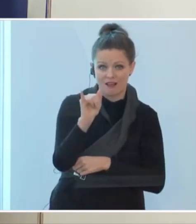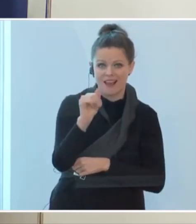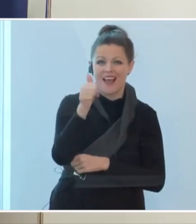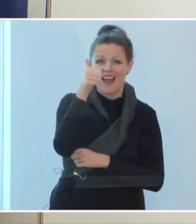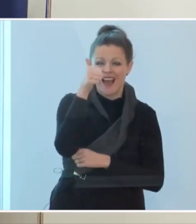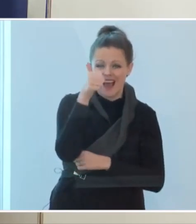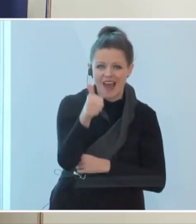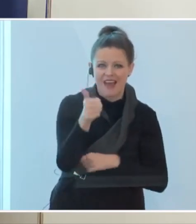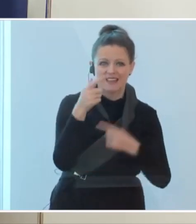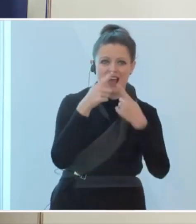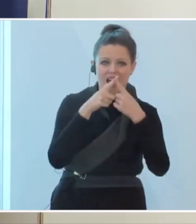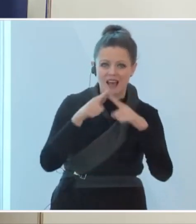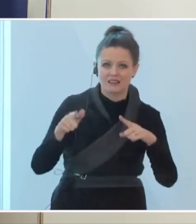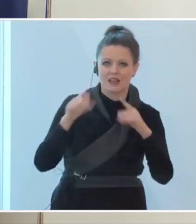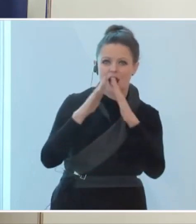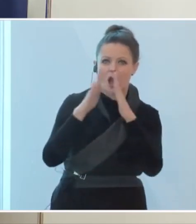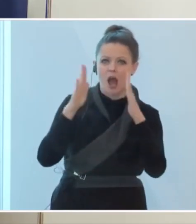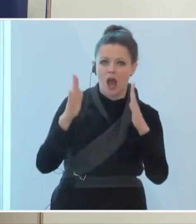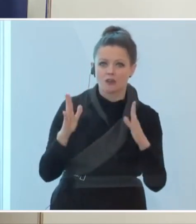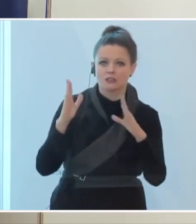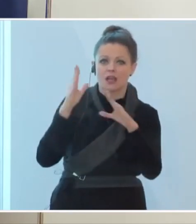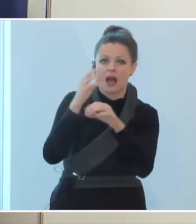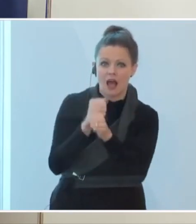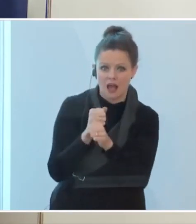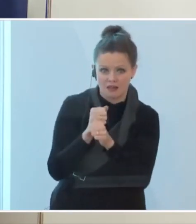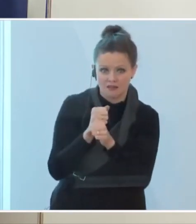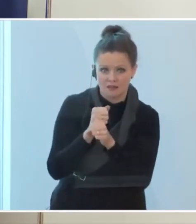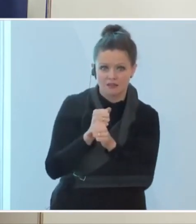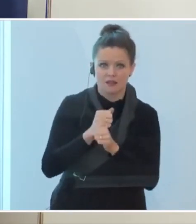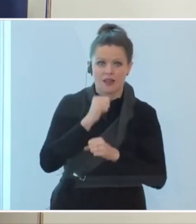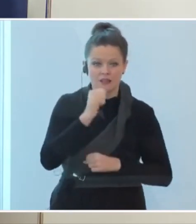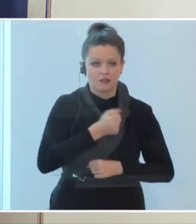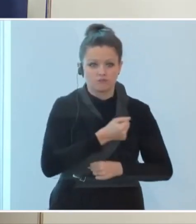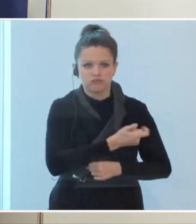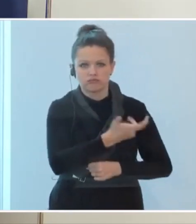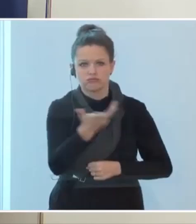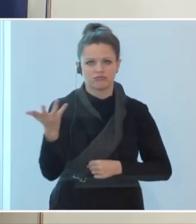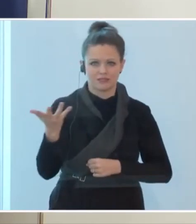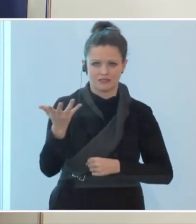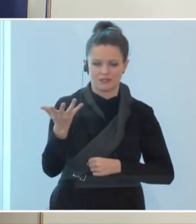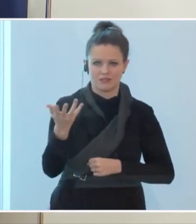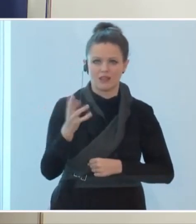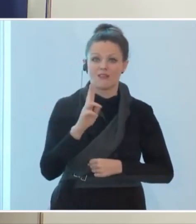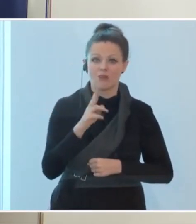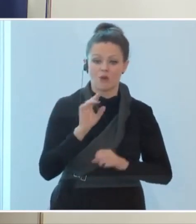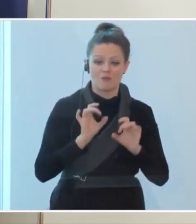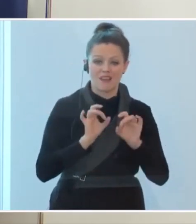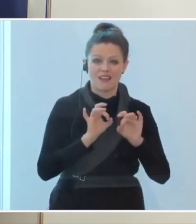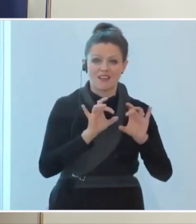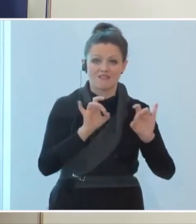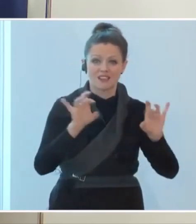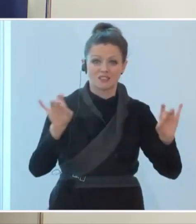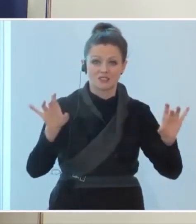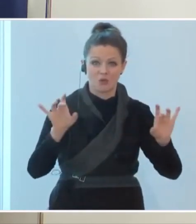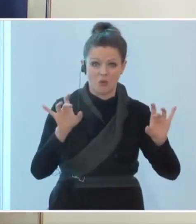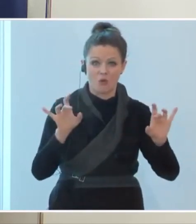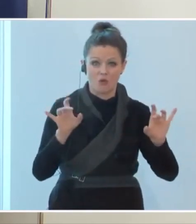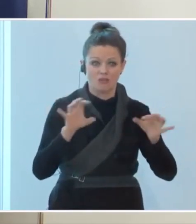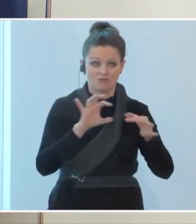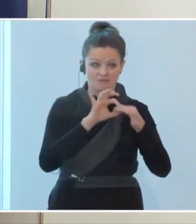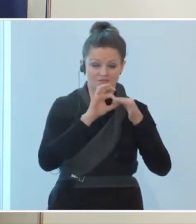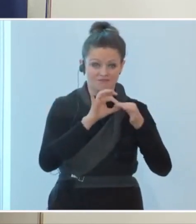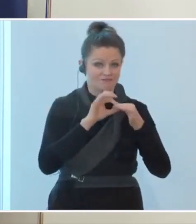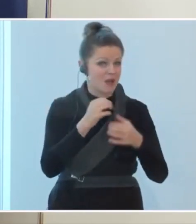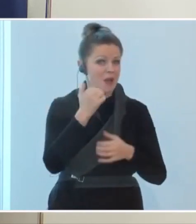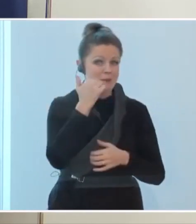einen anderen Haushalt und nicht mehr um das Infektionsgeschehen, das ja gerade im privaten